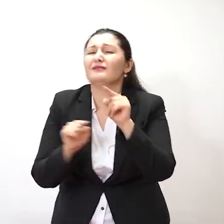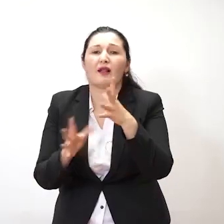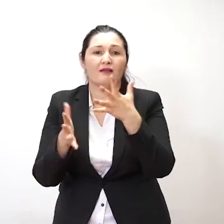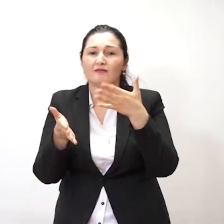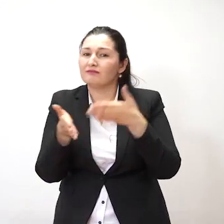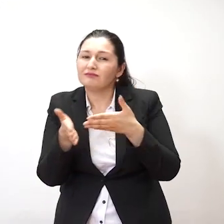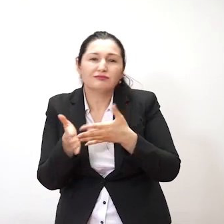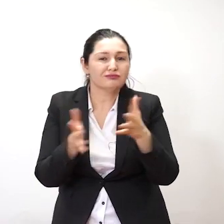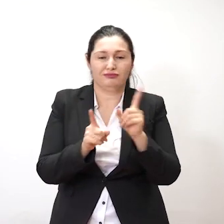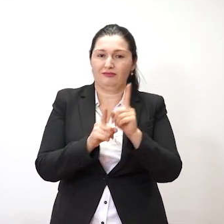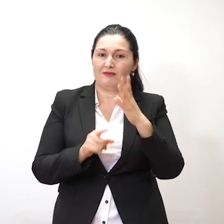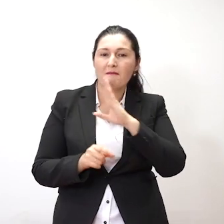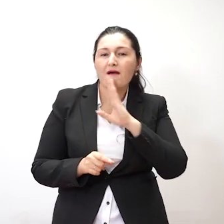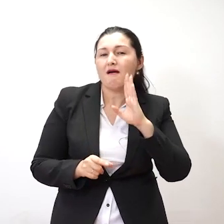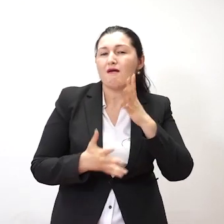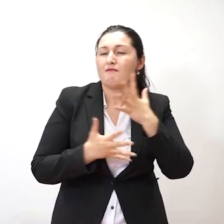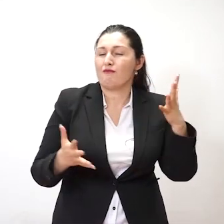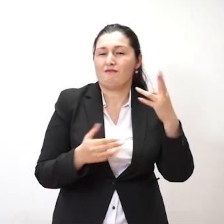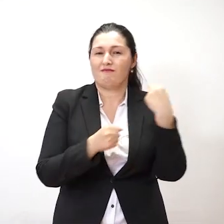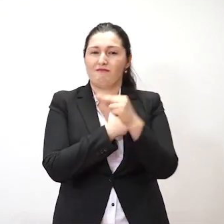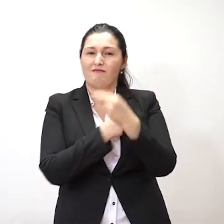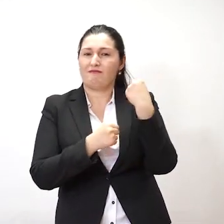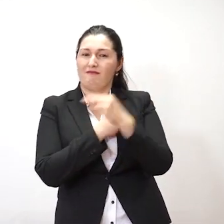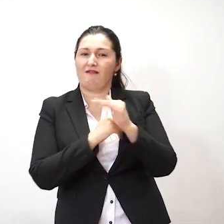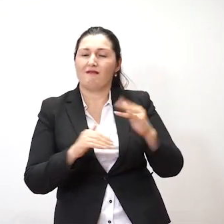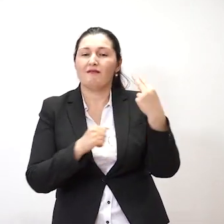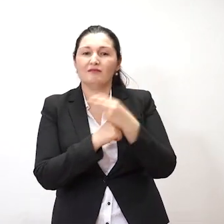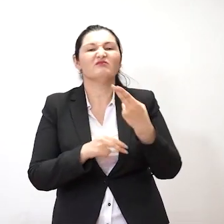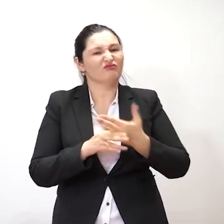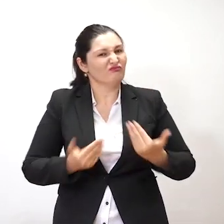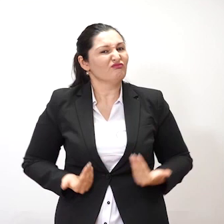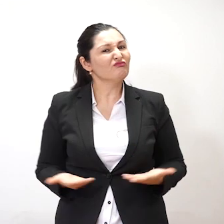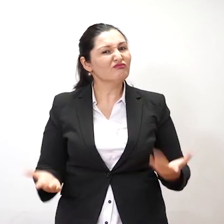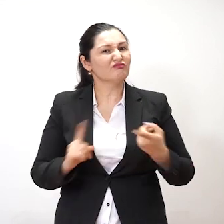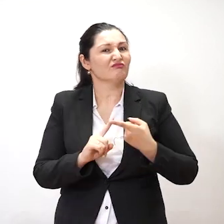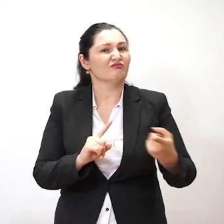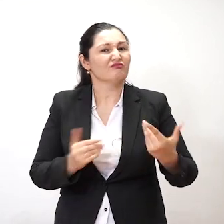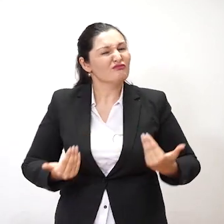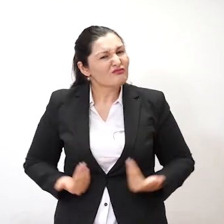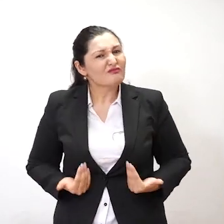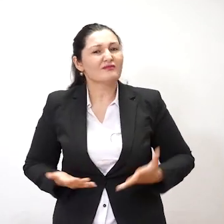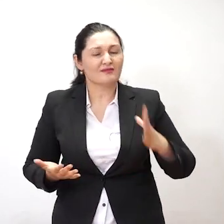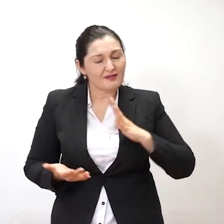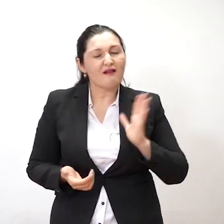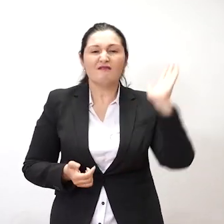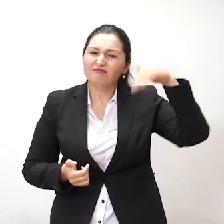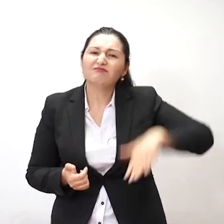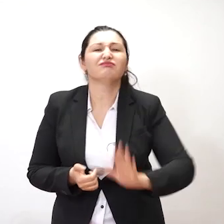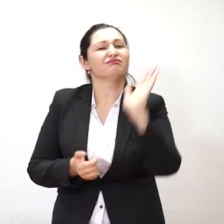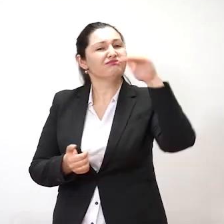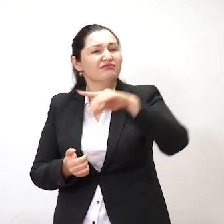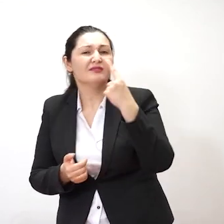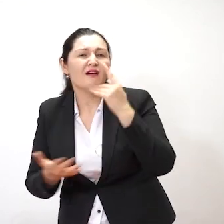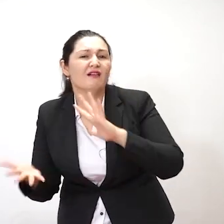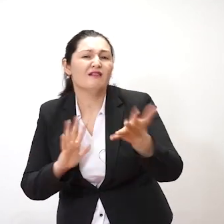نمیکشد. پرزن از مادر بسیار تربیه میگیرد. برای تربیه مهمه از به مرمو بسیار تربیه او